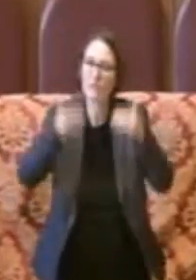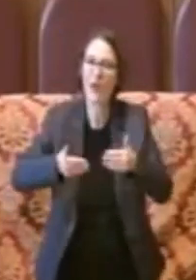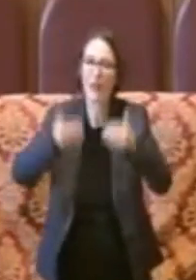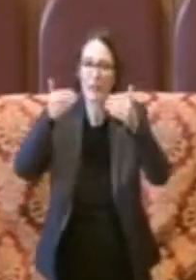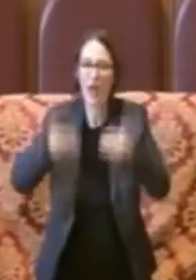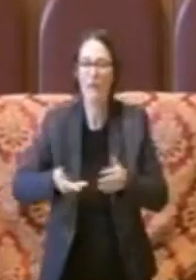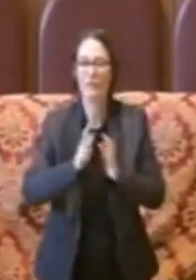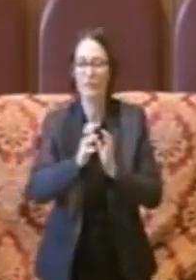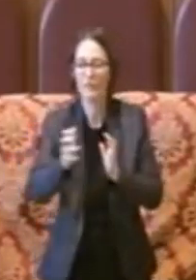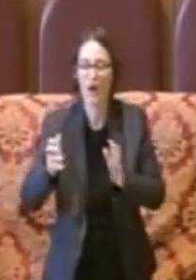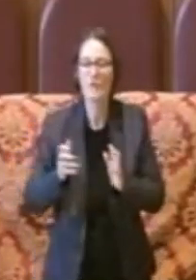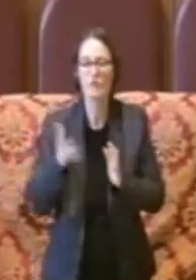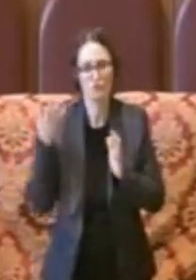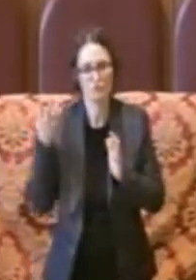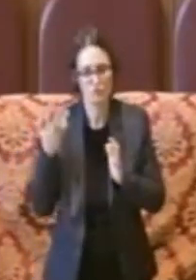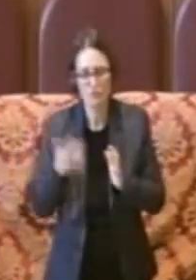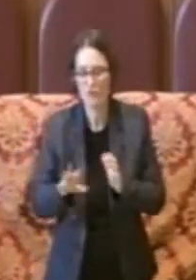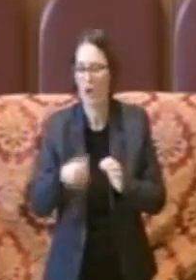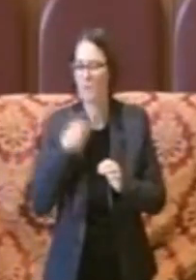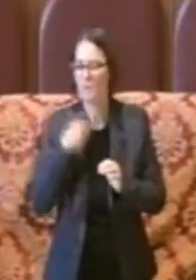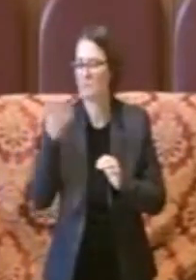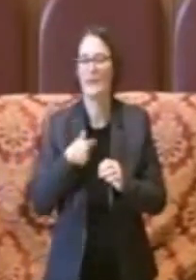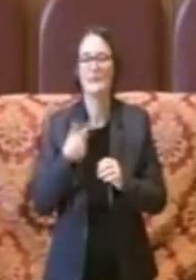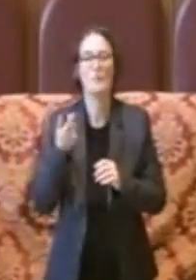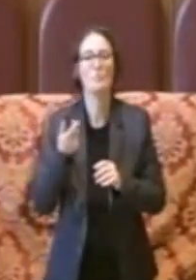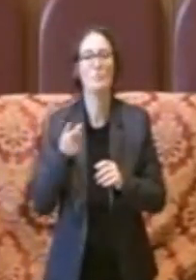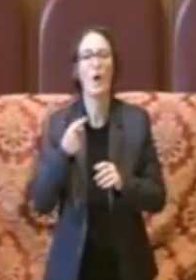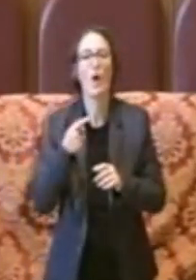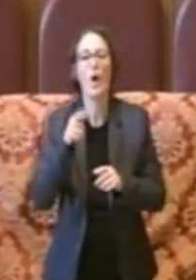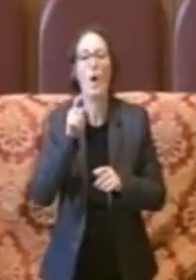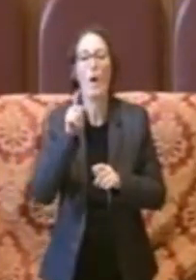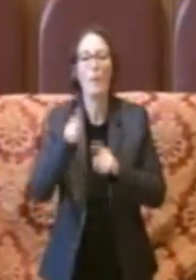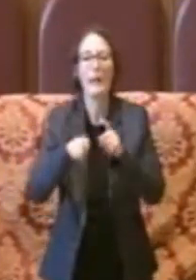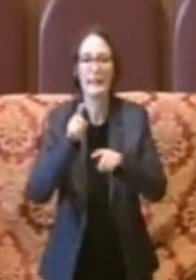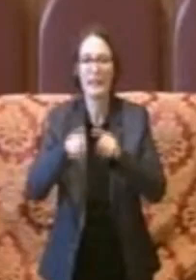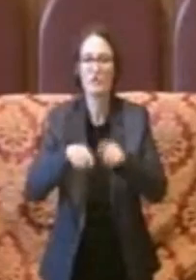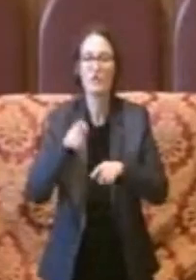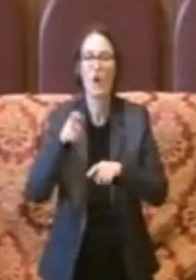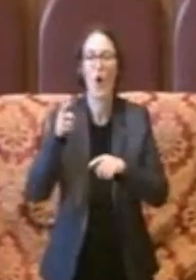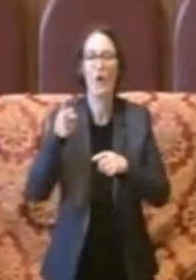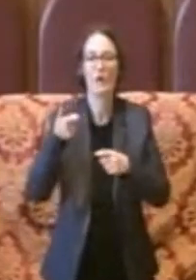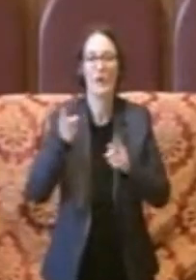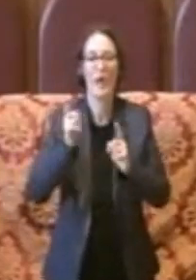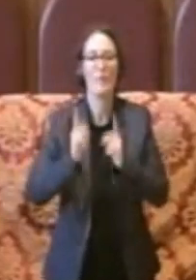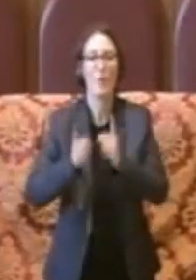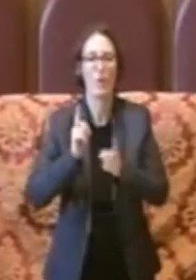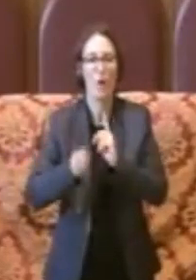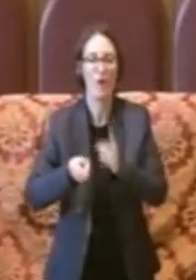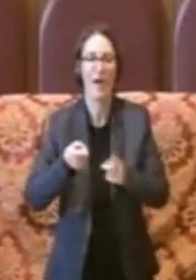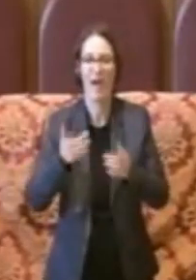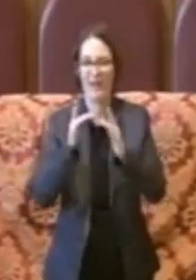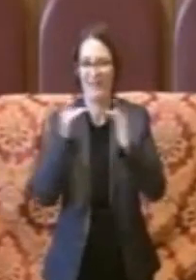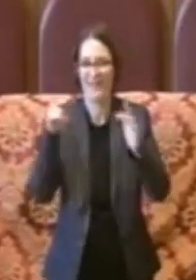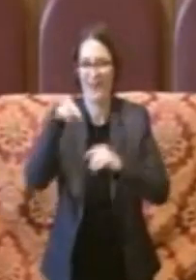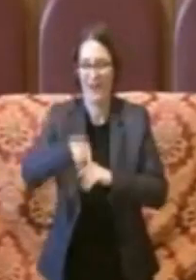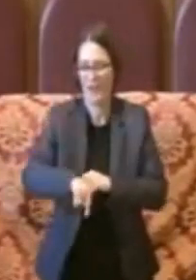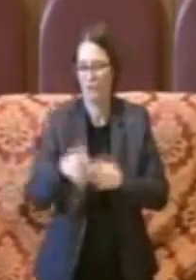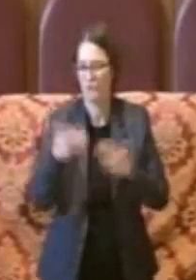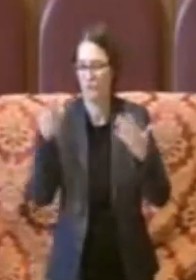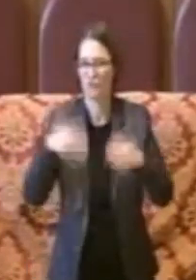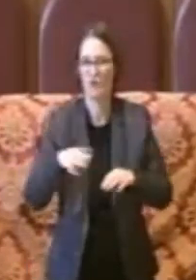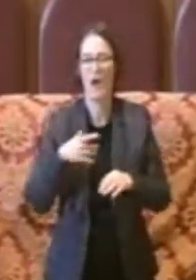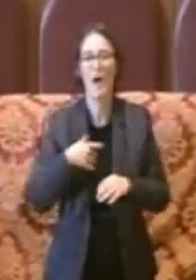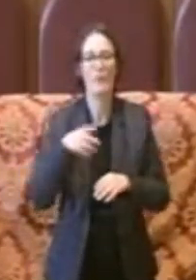sviluppate quindi dalle petizioni popolari elettroniche adesso abbiamo anche dato nel corso del documento unico di